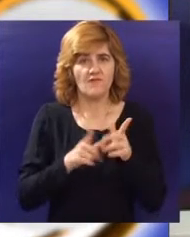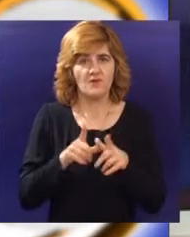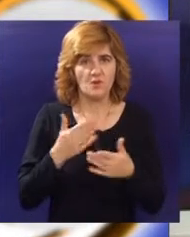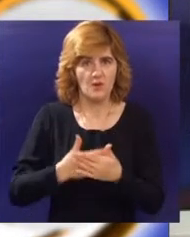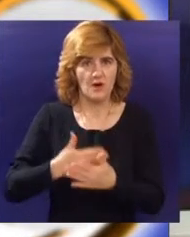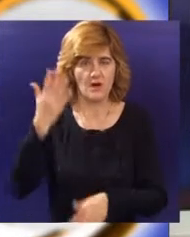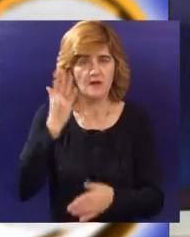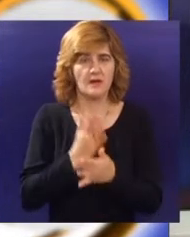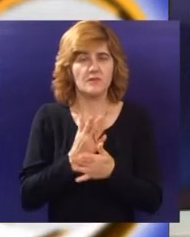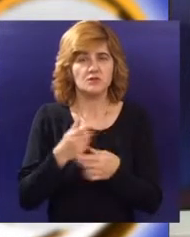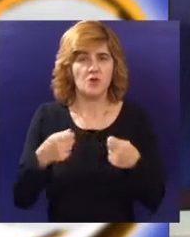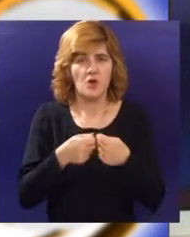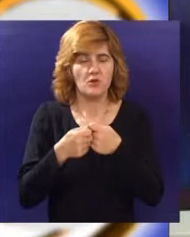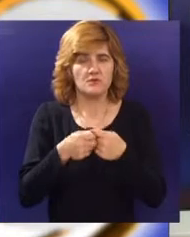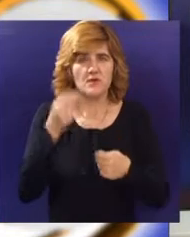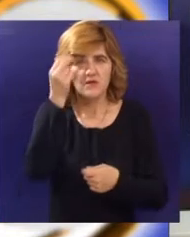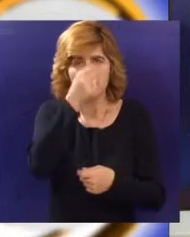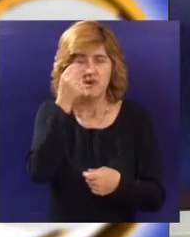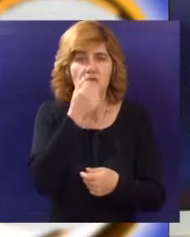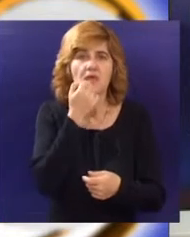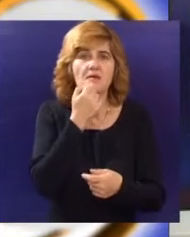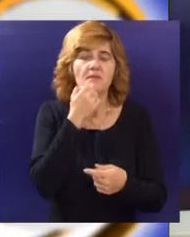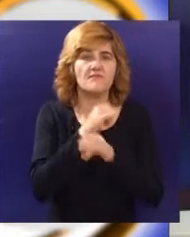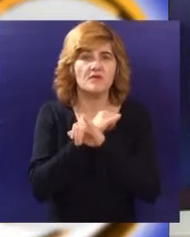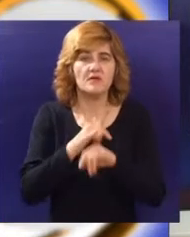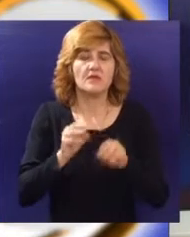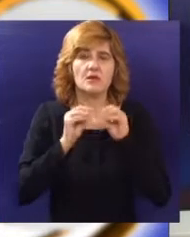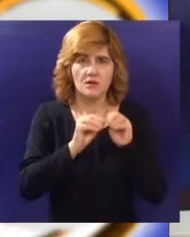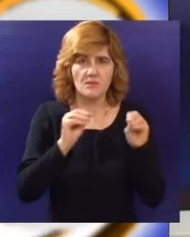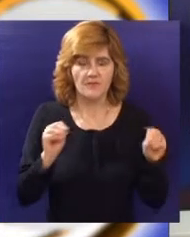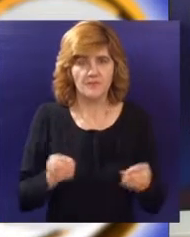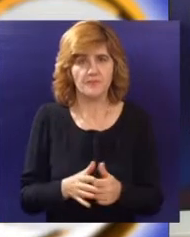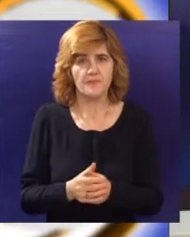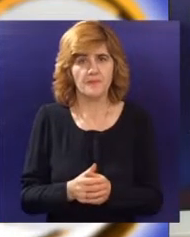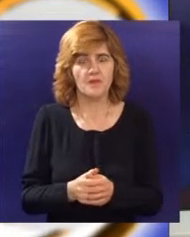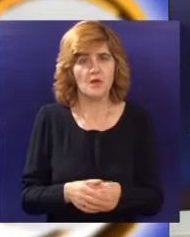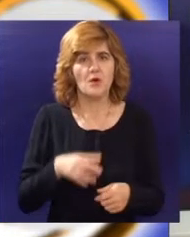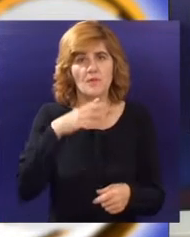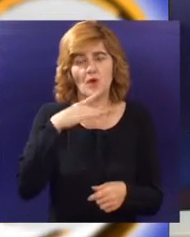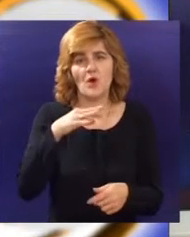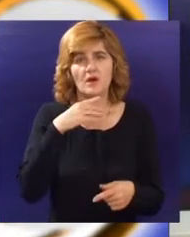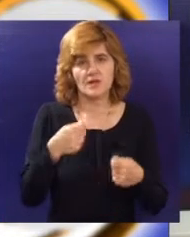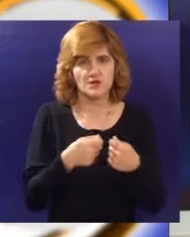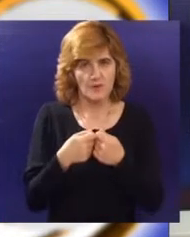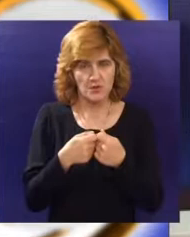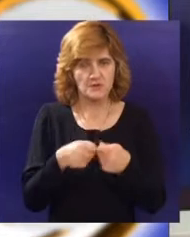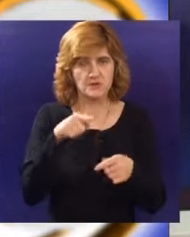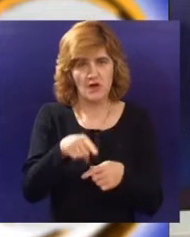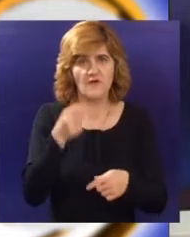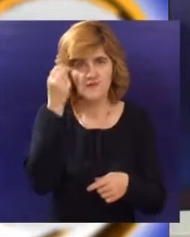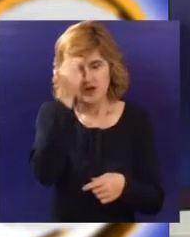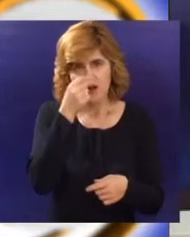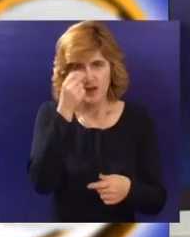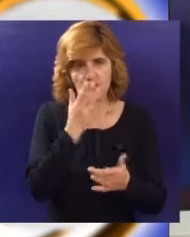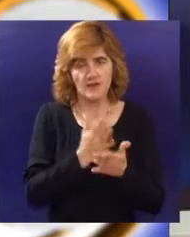prescentru biće organizovana Globalna nedelja preduzetništva u organizaciji Komore mladih, JCI. Po rečima organizatora, Globalna